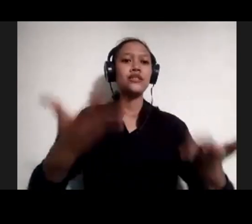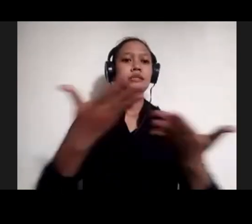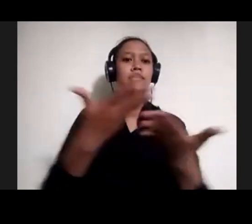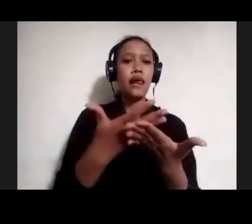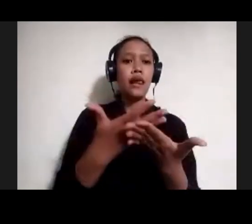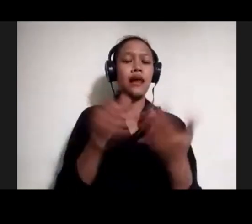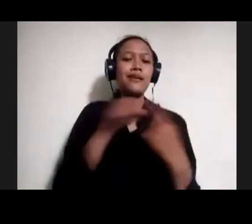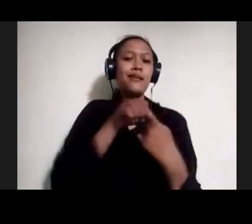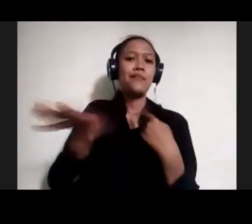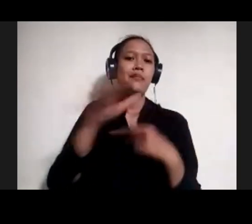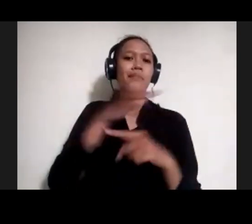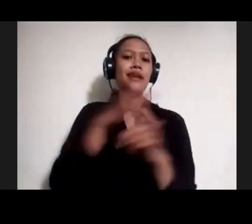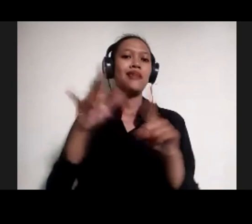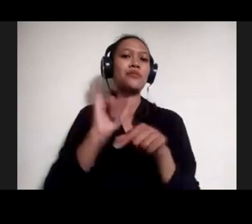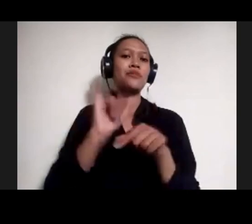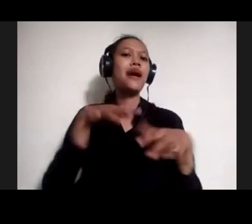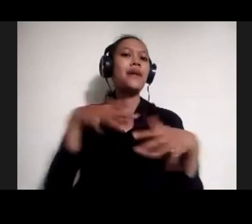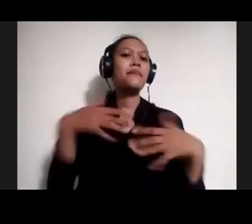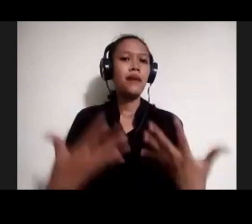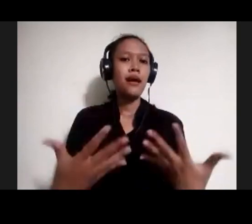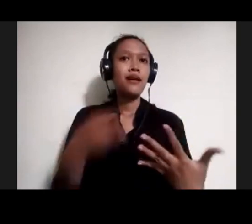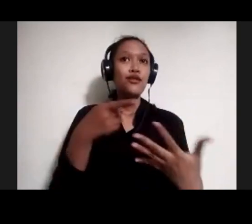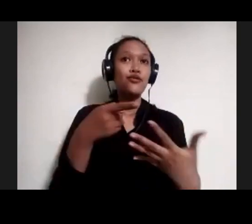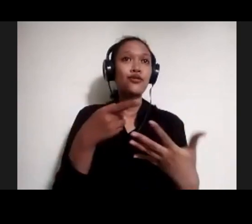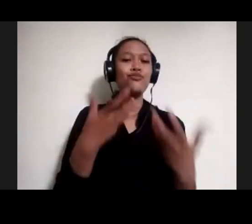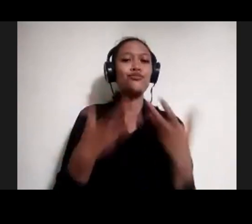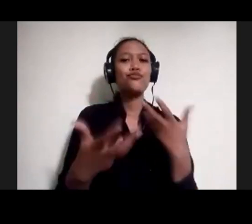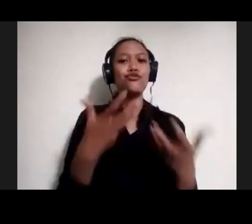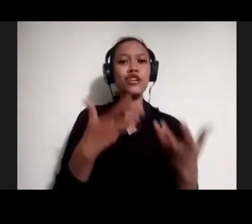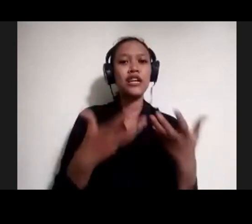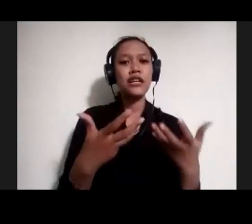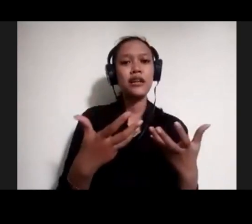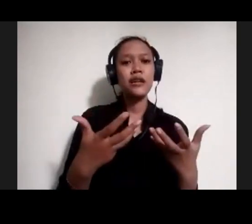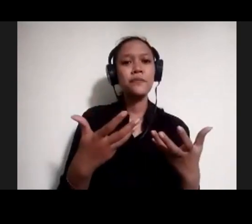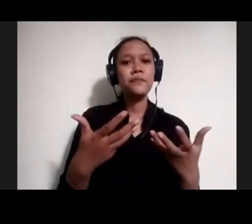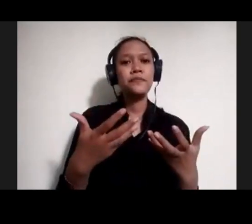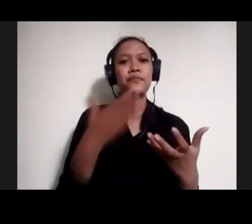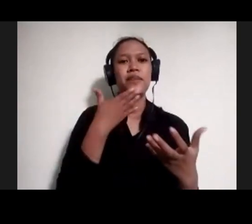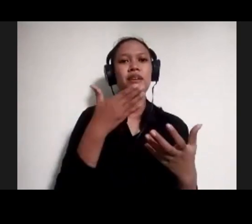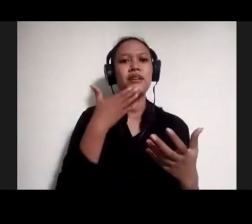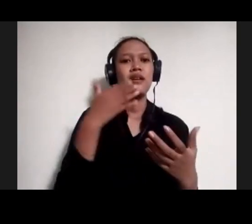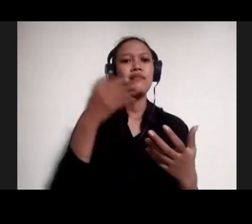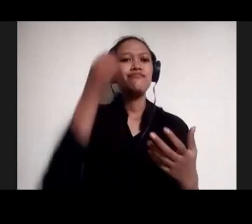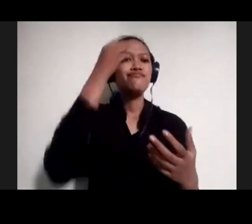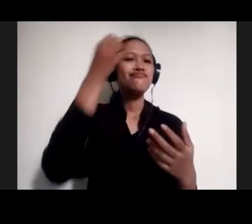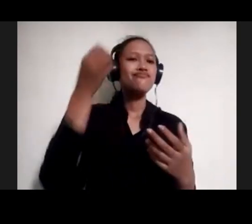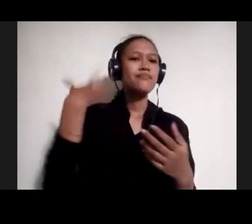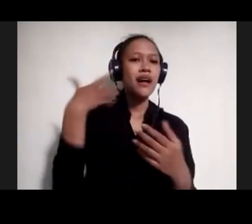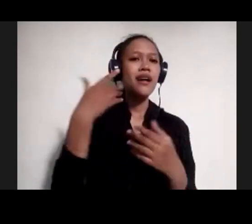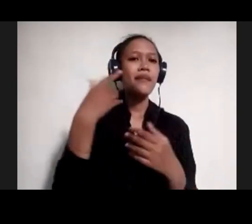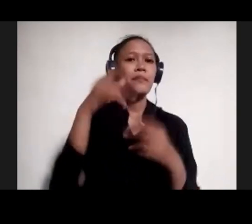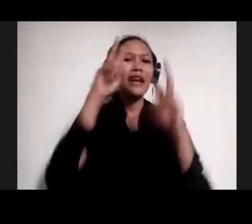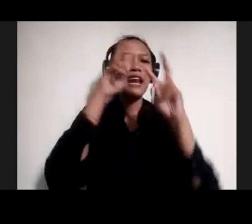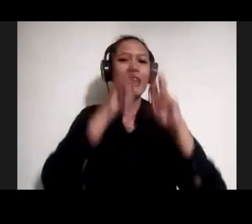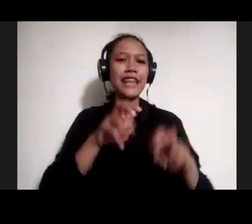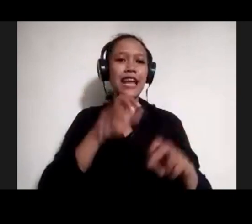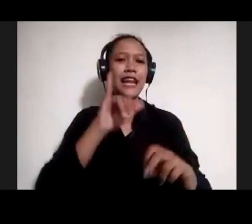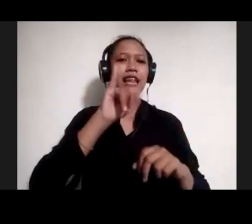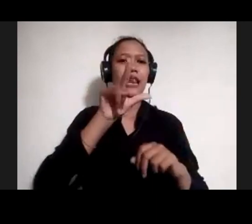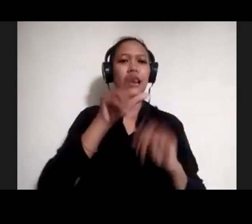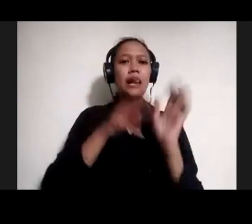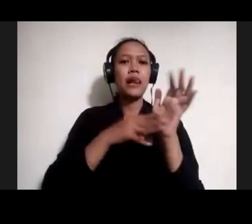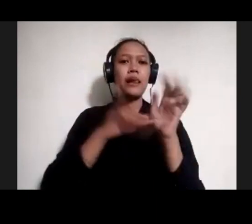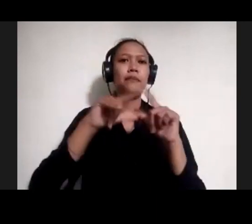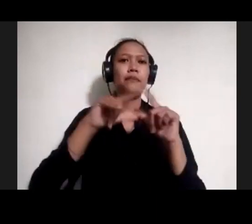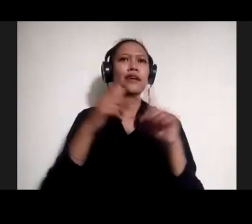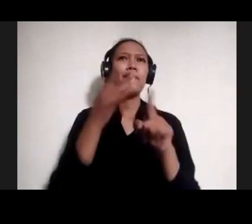Itu kan sesuatu yang luput dari, biasanya luput dari penelitian ilmiah ya, penelitiannya misalnya, kualitas